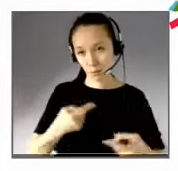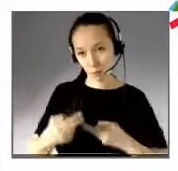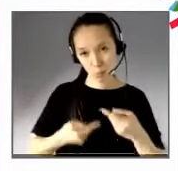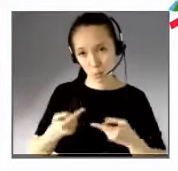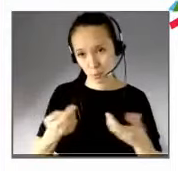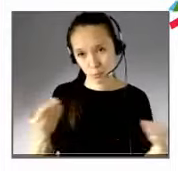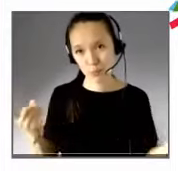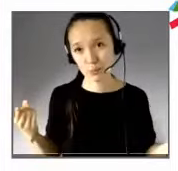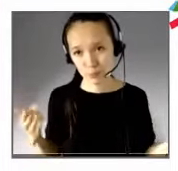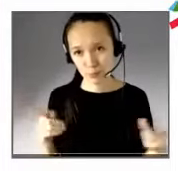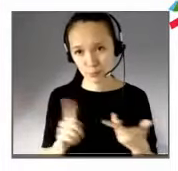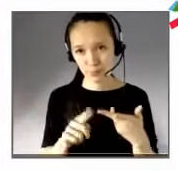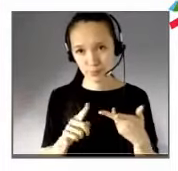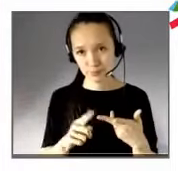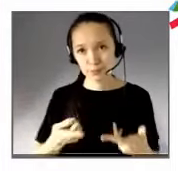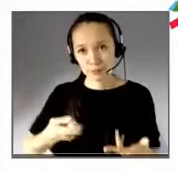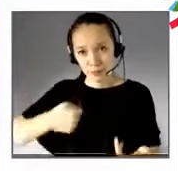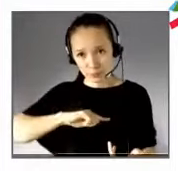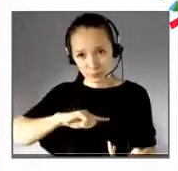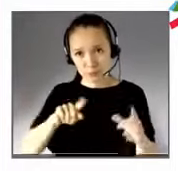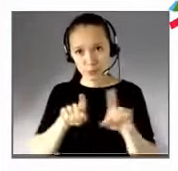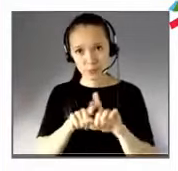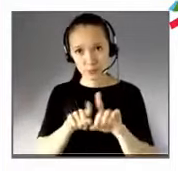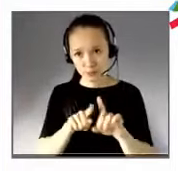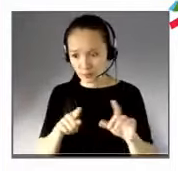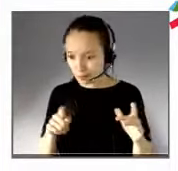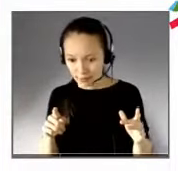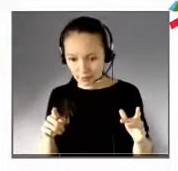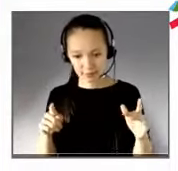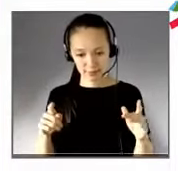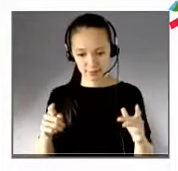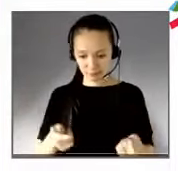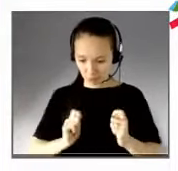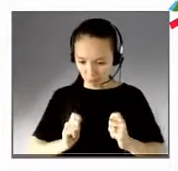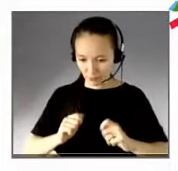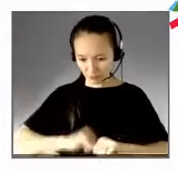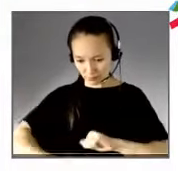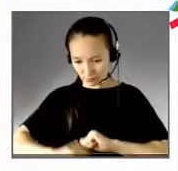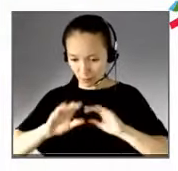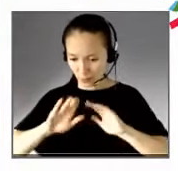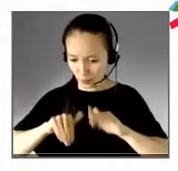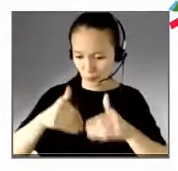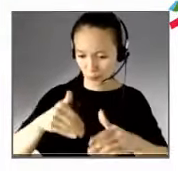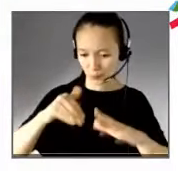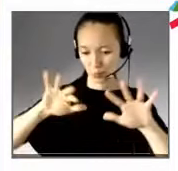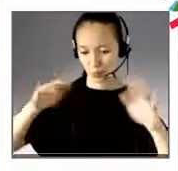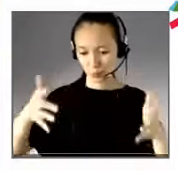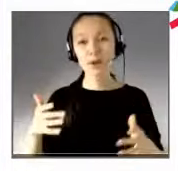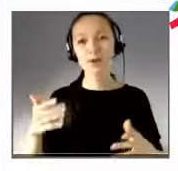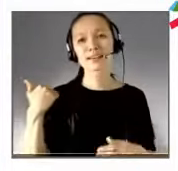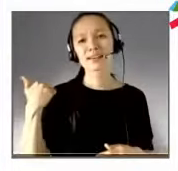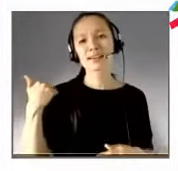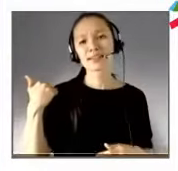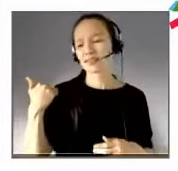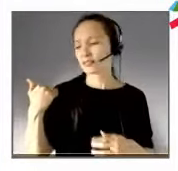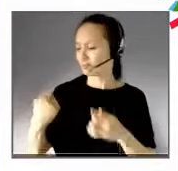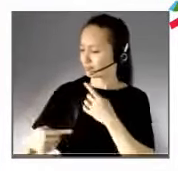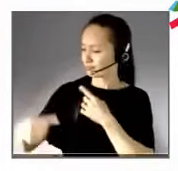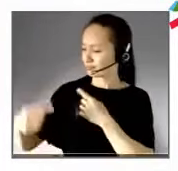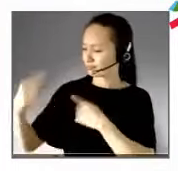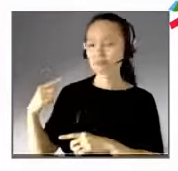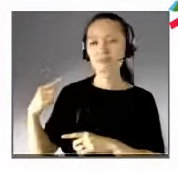une autre échelle et sur un autre champ. Il y deux jours, on était avec l'ensemble des présidents d'un collectif